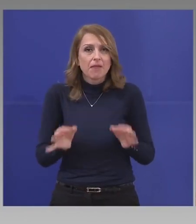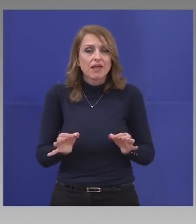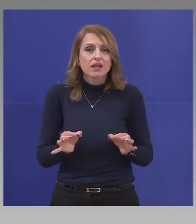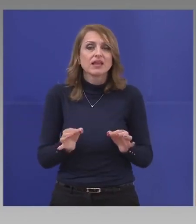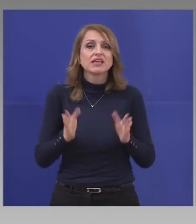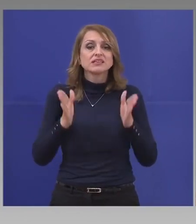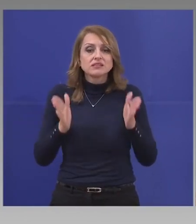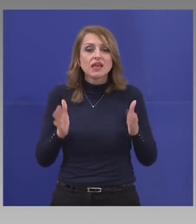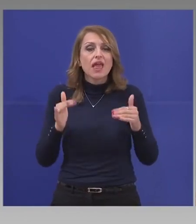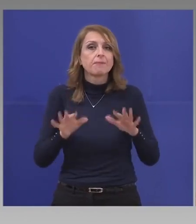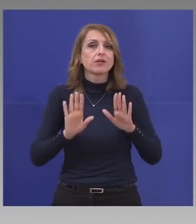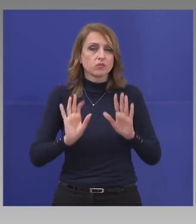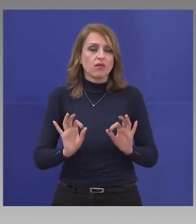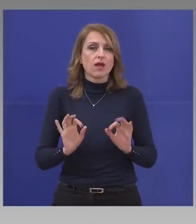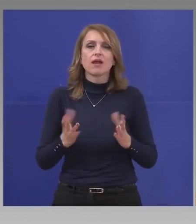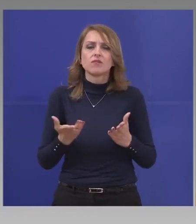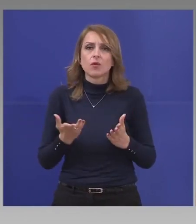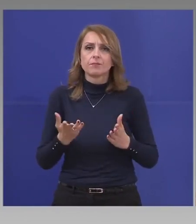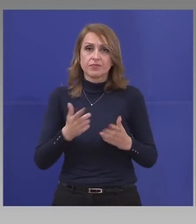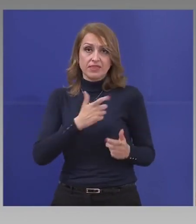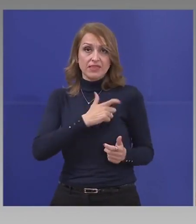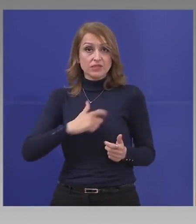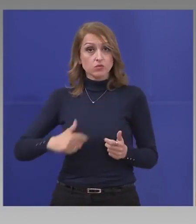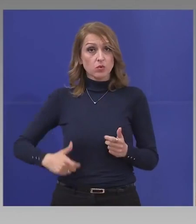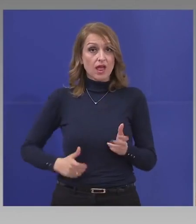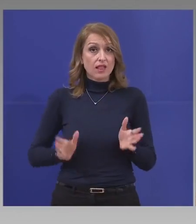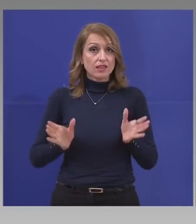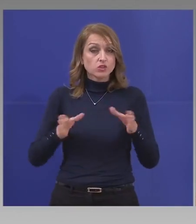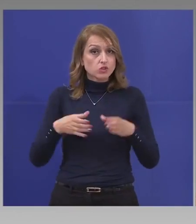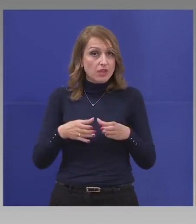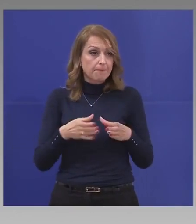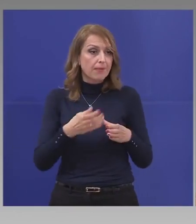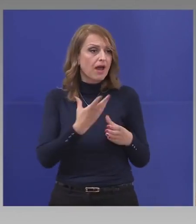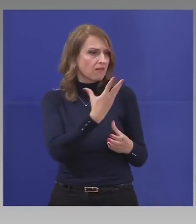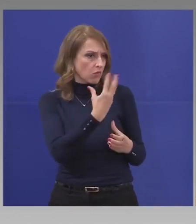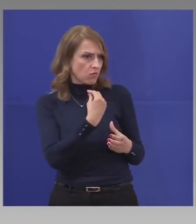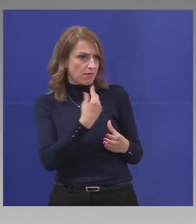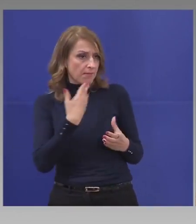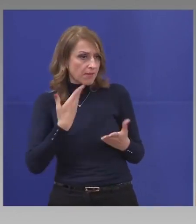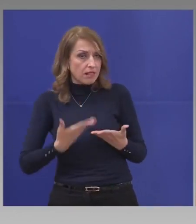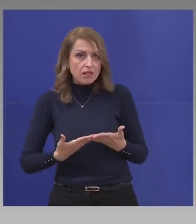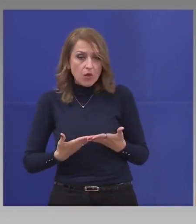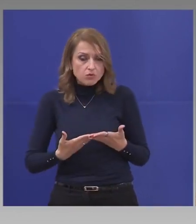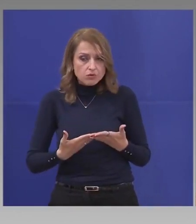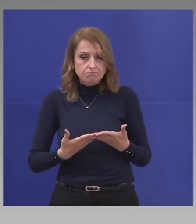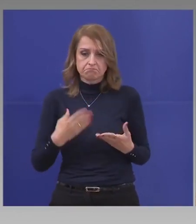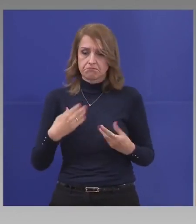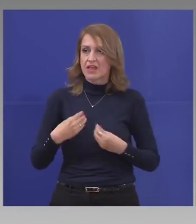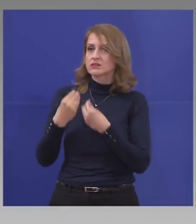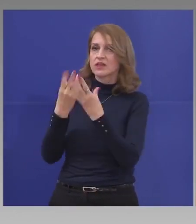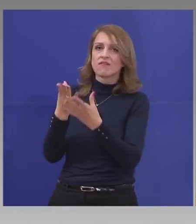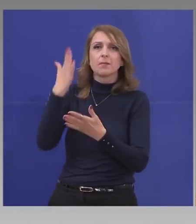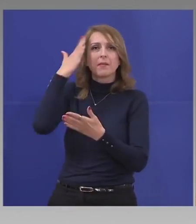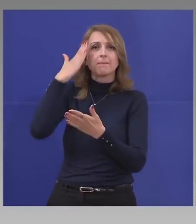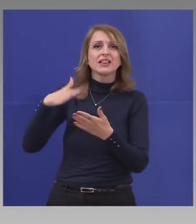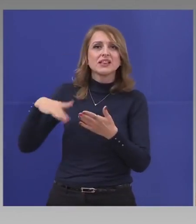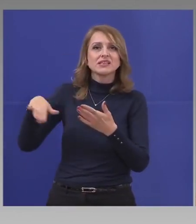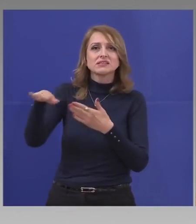схемата е такава. Националния оперативния щап ми предлага, аз го възлагам на министрите,